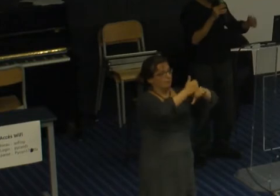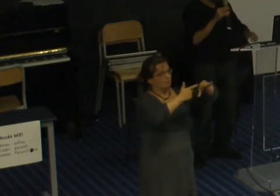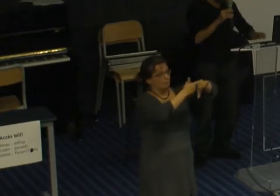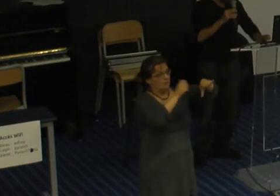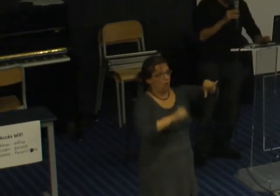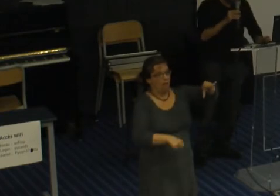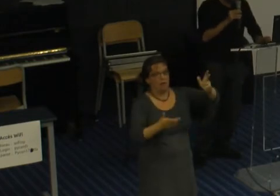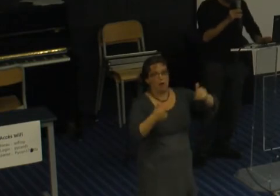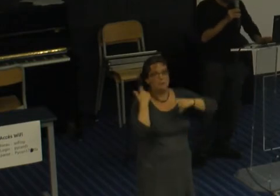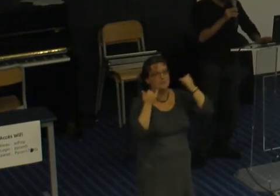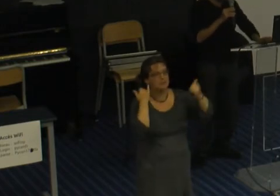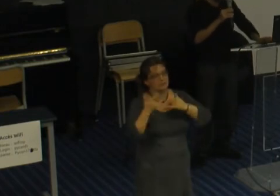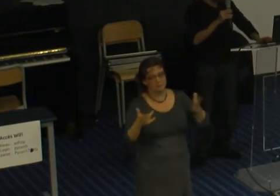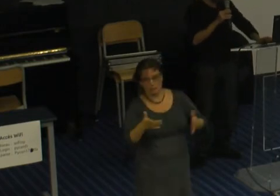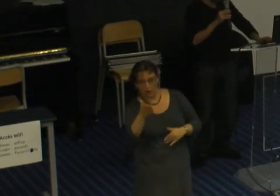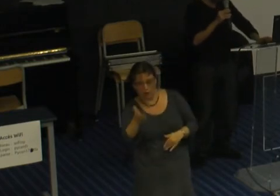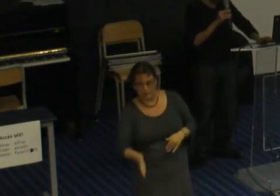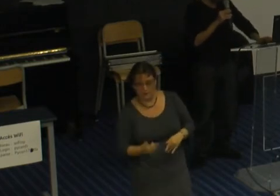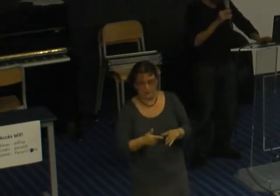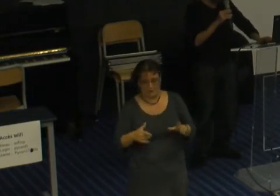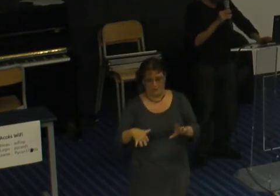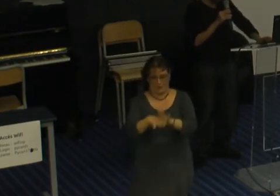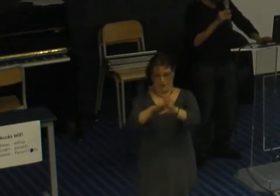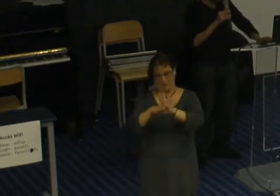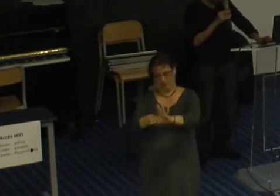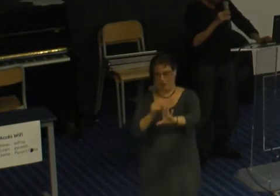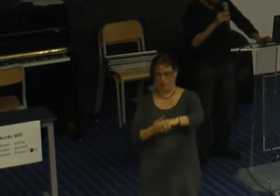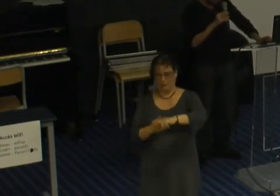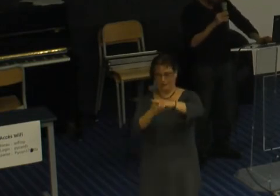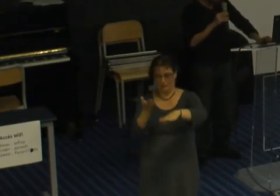peuvent empêcher les gens de réaliser leur vrai potentiel